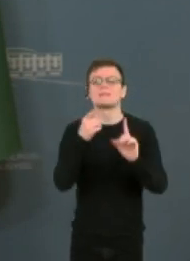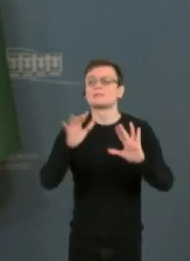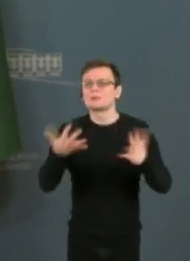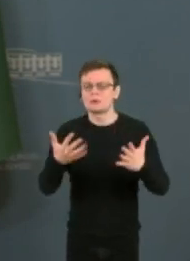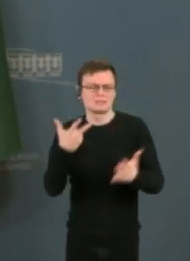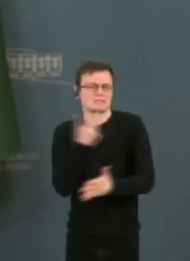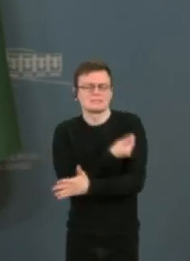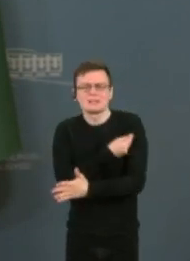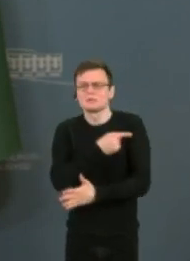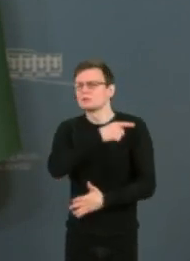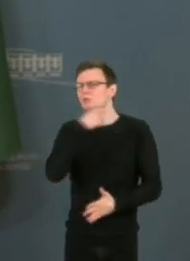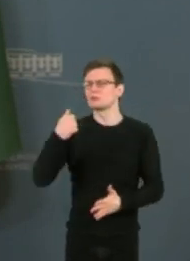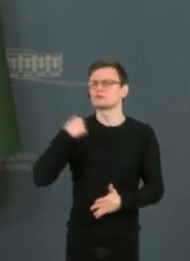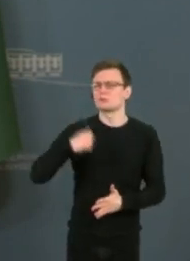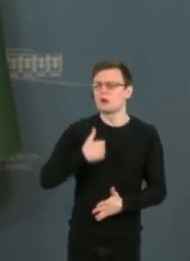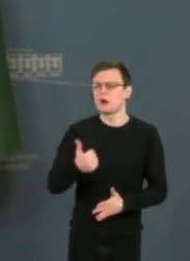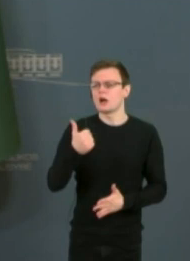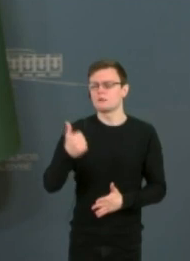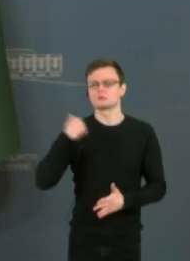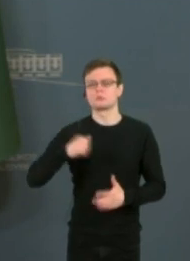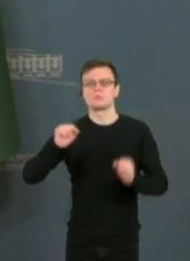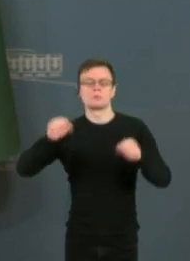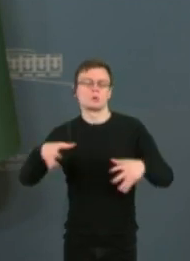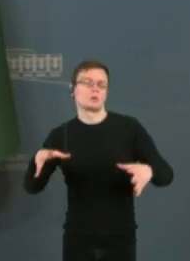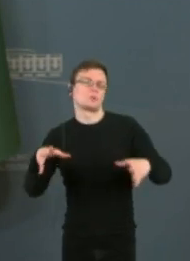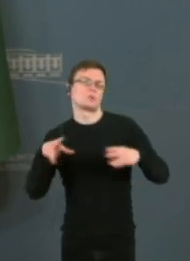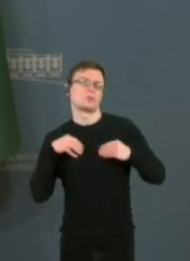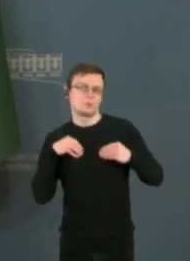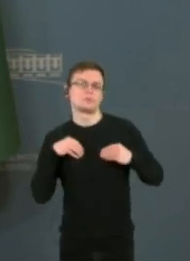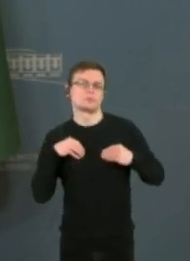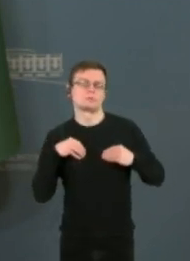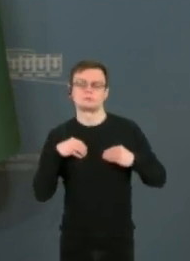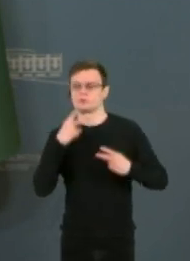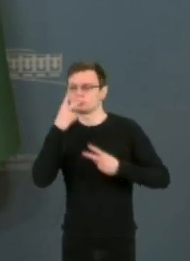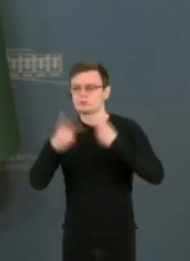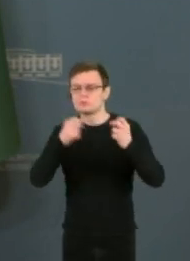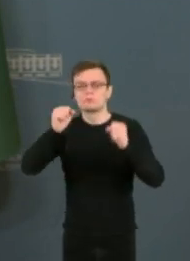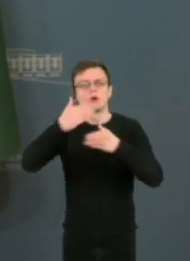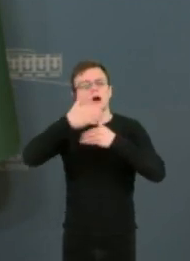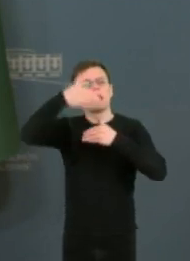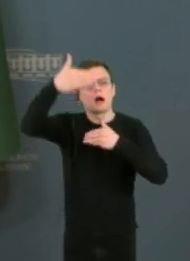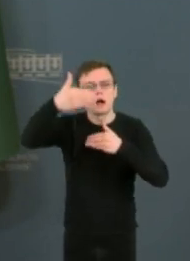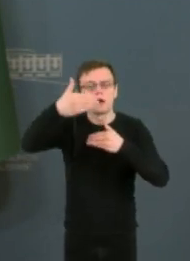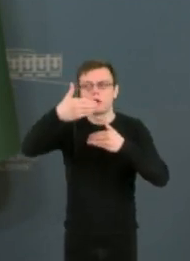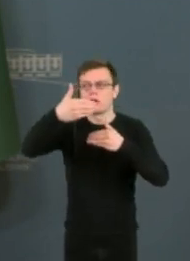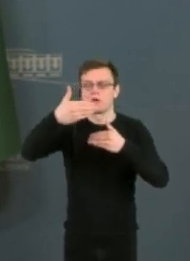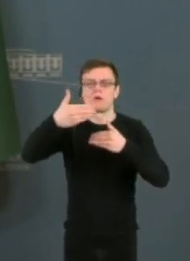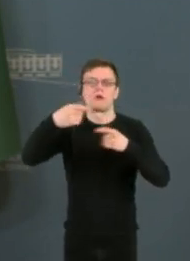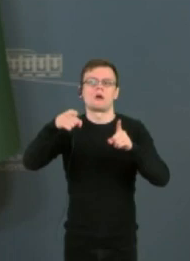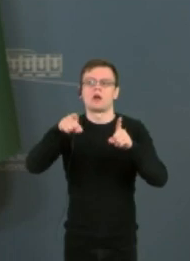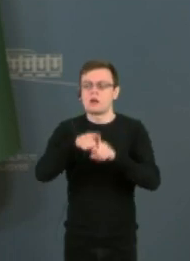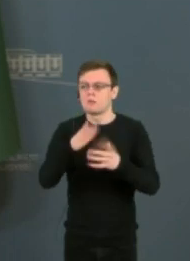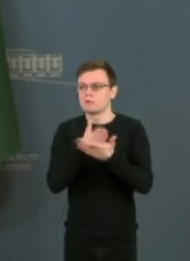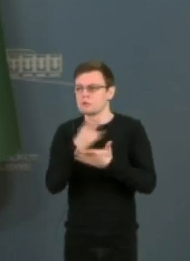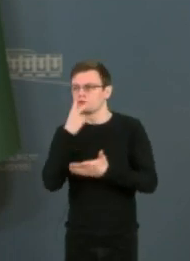didesnę dalį savo visuomenės, kad visuomenę galėtų atsikvėpti ir galėtumėm žiūrėti į priekį, o ne į kiekvienos dienos